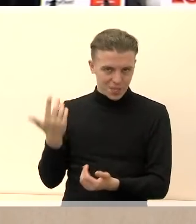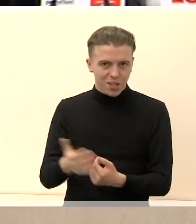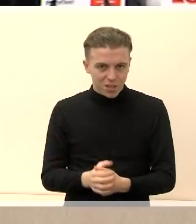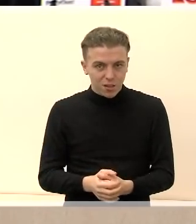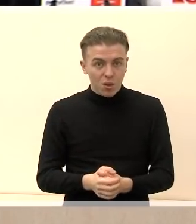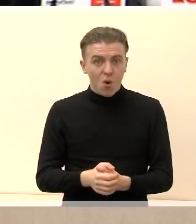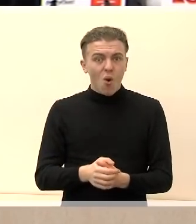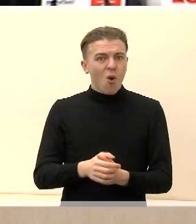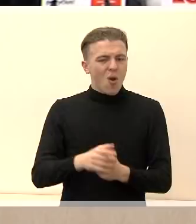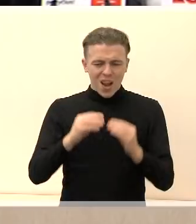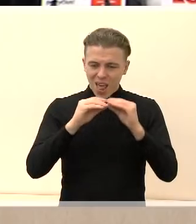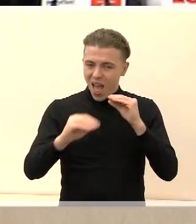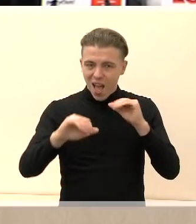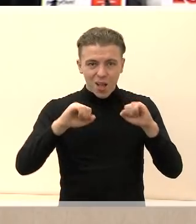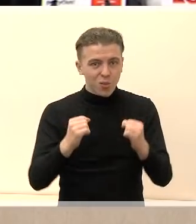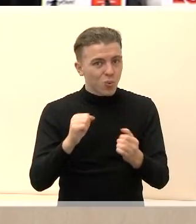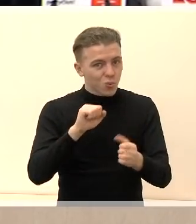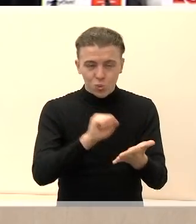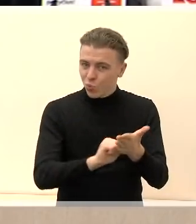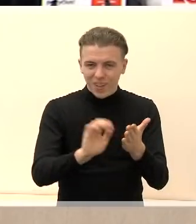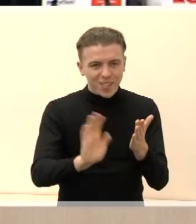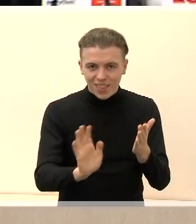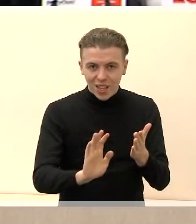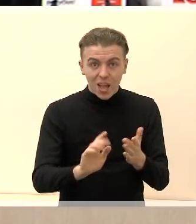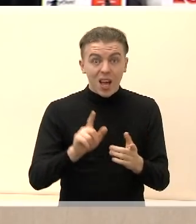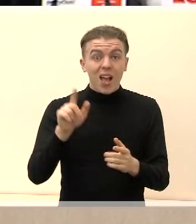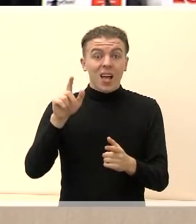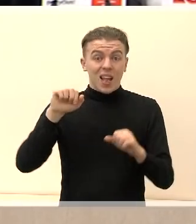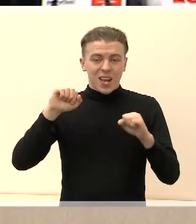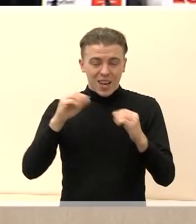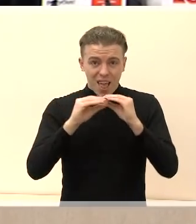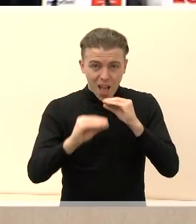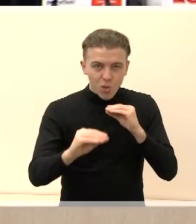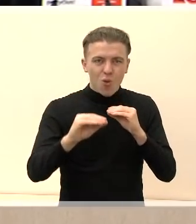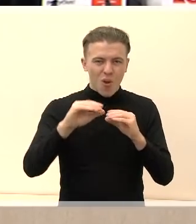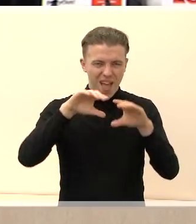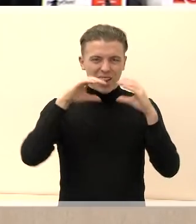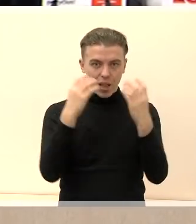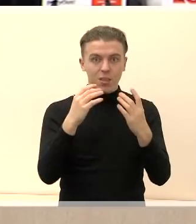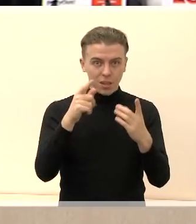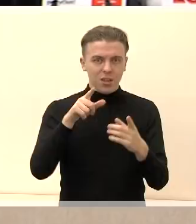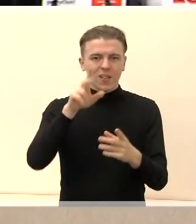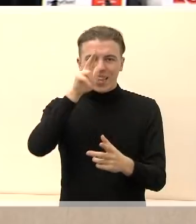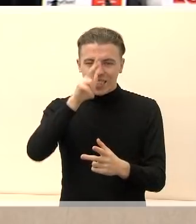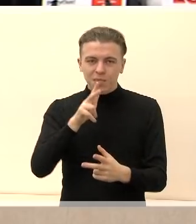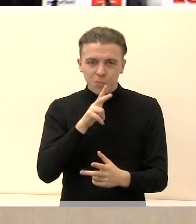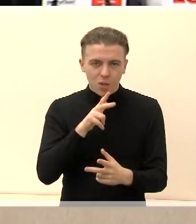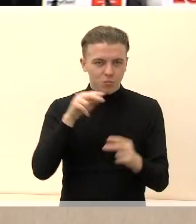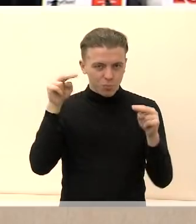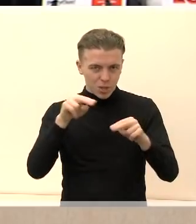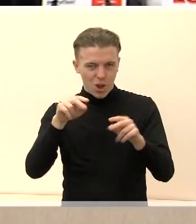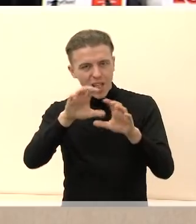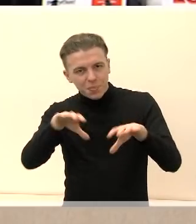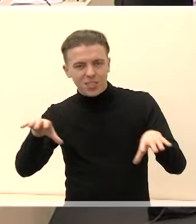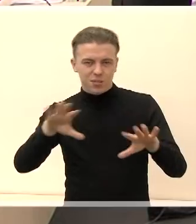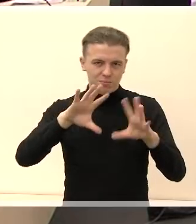O ne ledo nuvalymoj, o visos ledo arenos administravimui trijų mėnesių. Su visais įdėjančiais